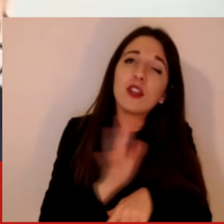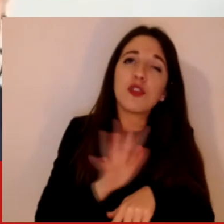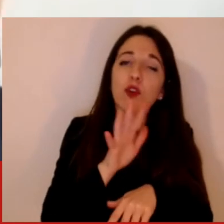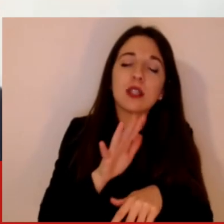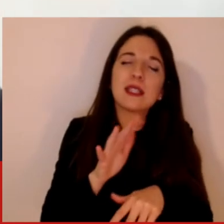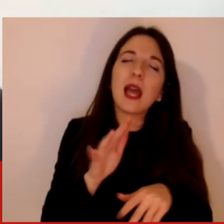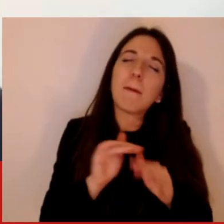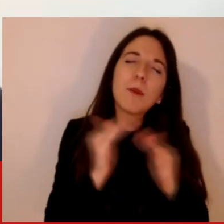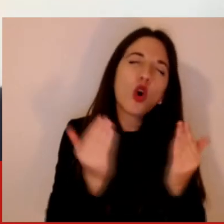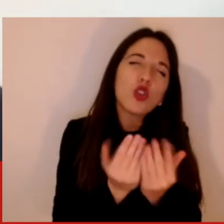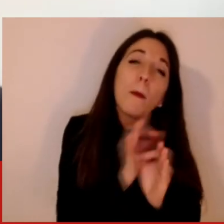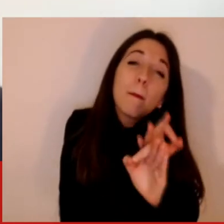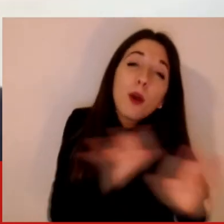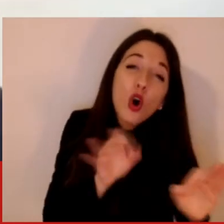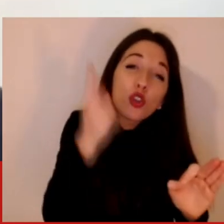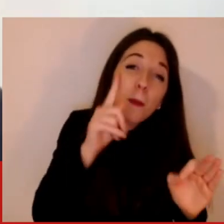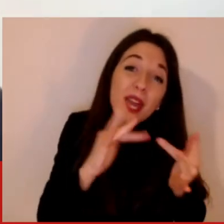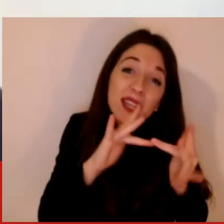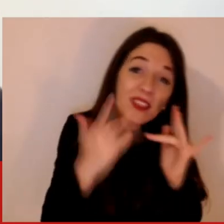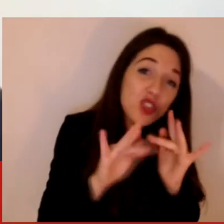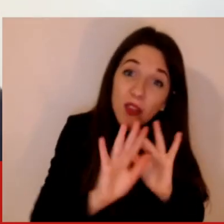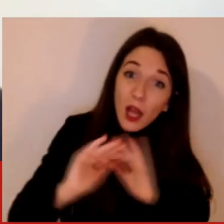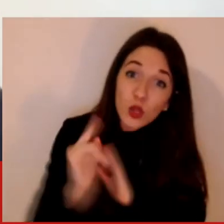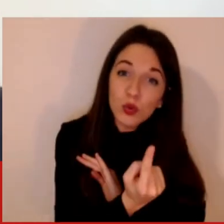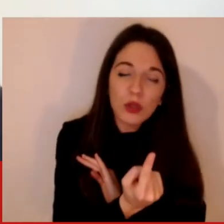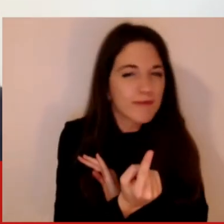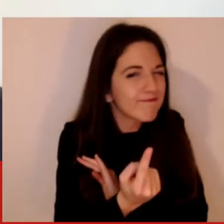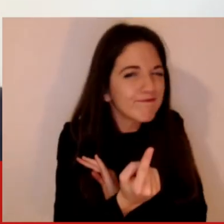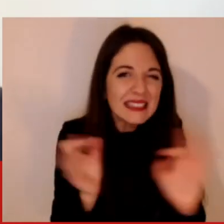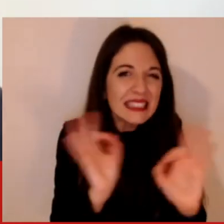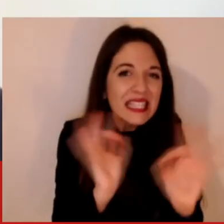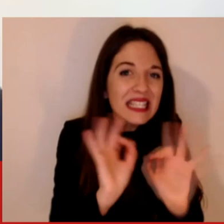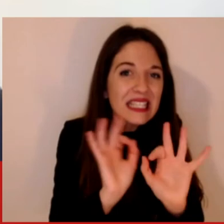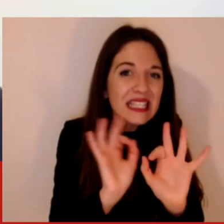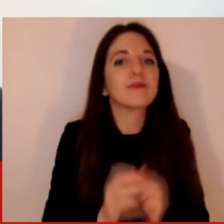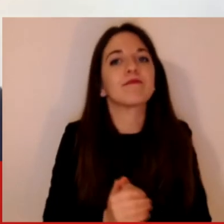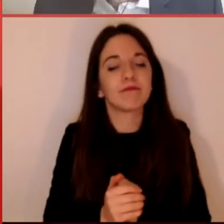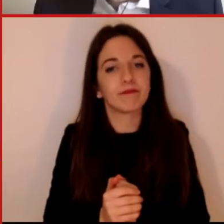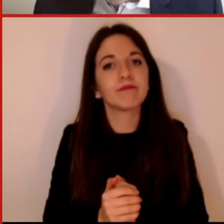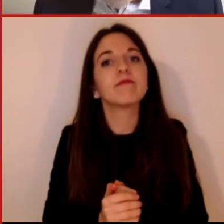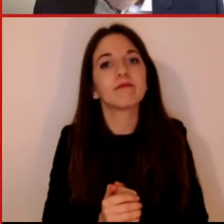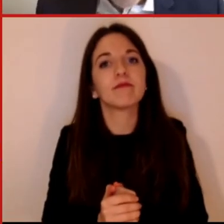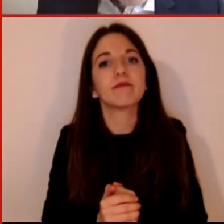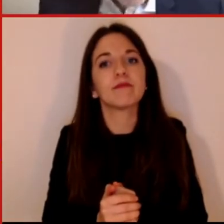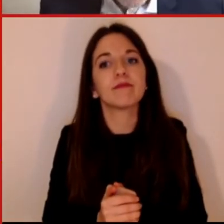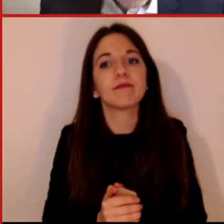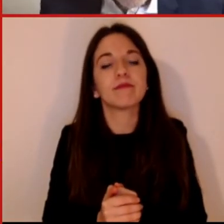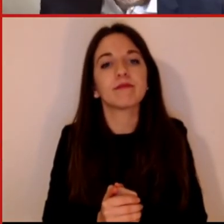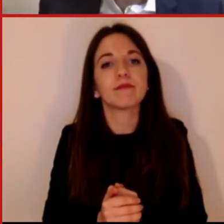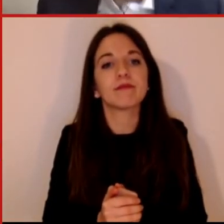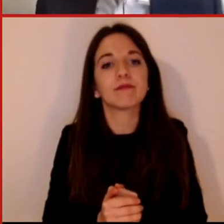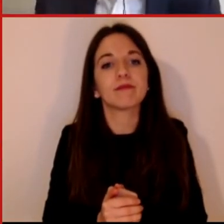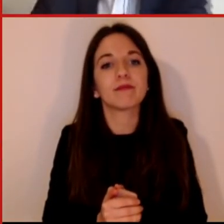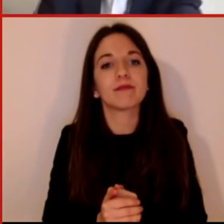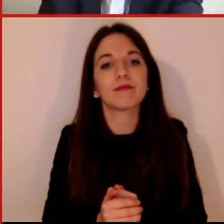Io però appunto a questo punto mi sono pronto per domande invece di